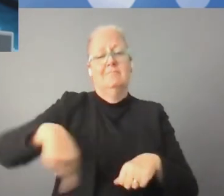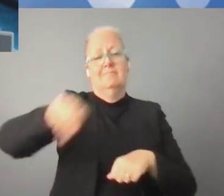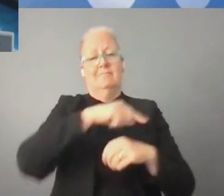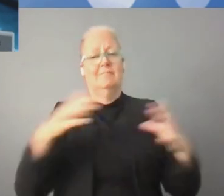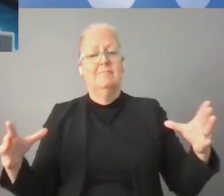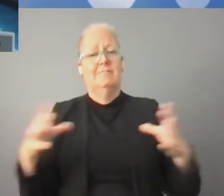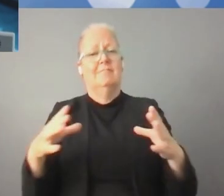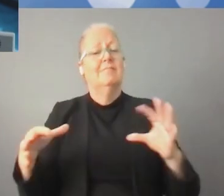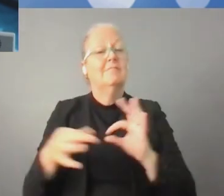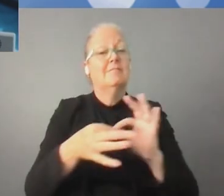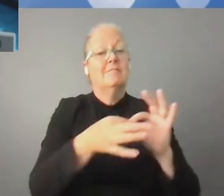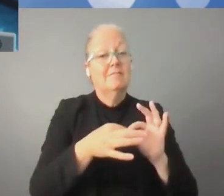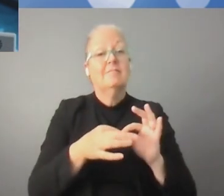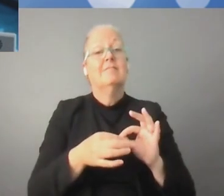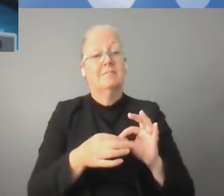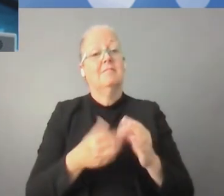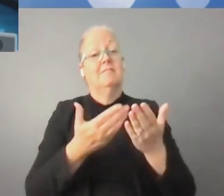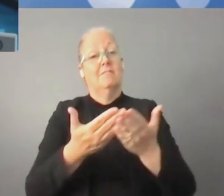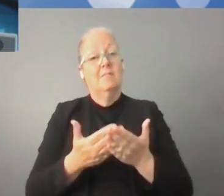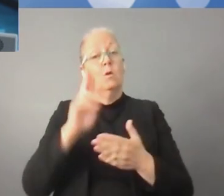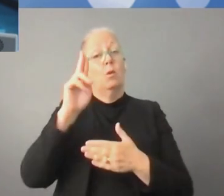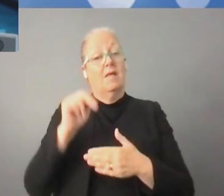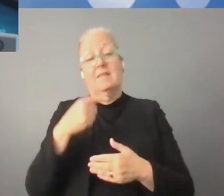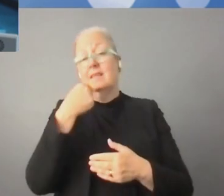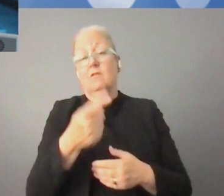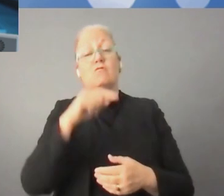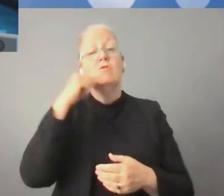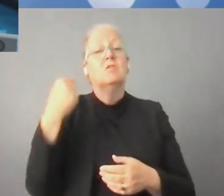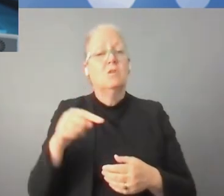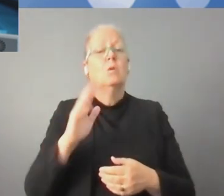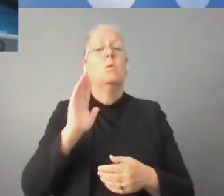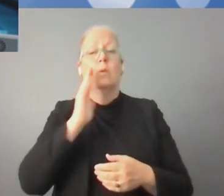مع جميع أصحاب المسلحة والمجتمعات والشركات.